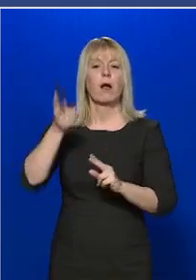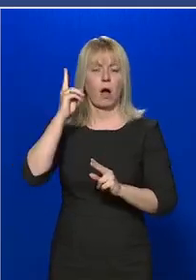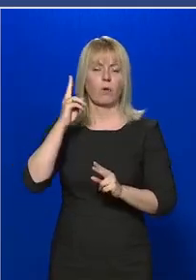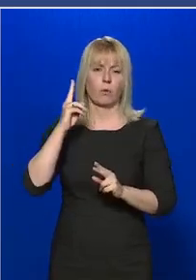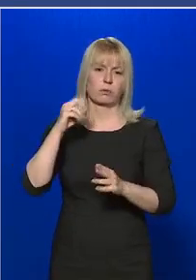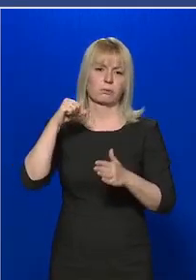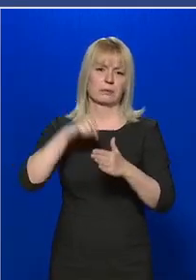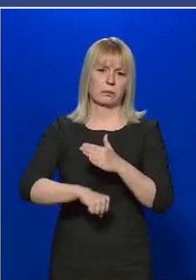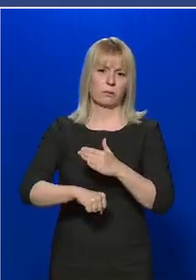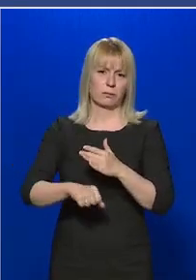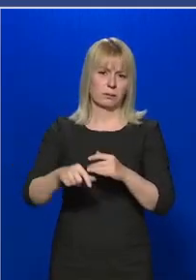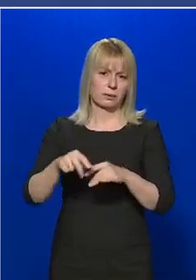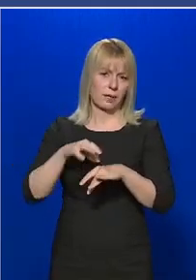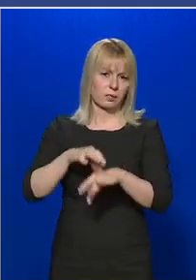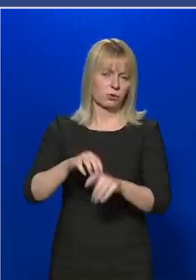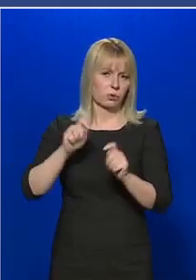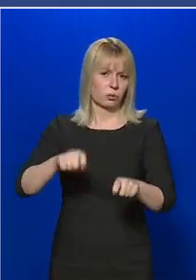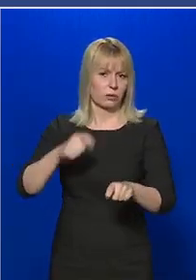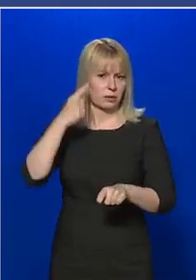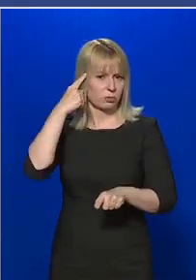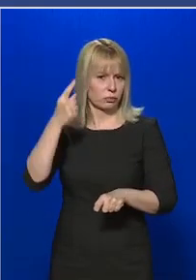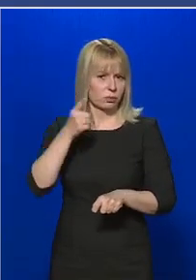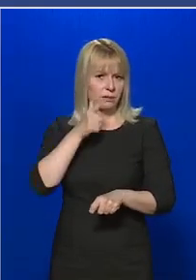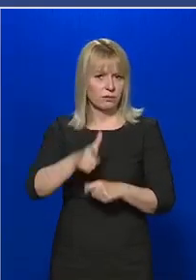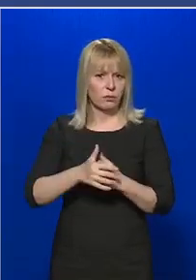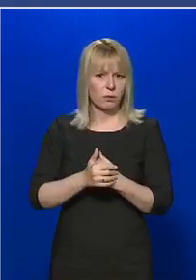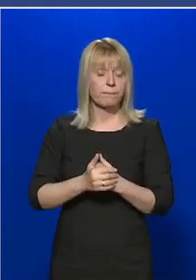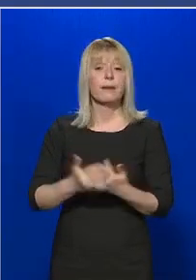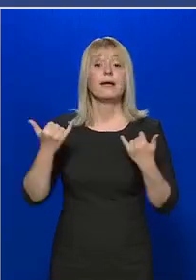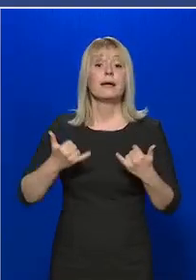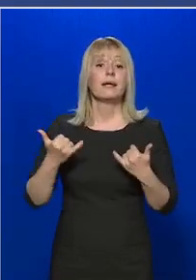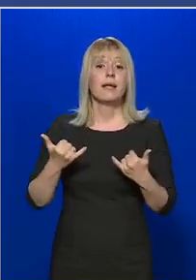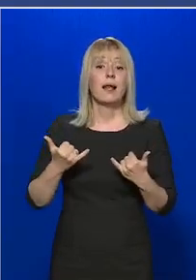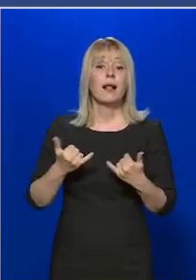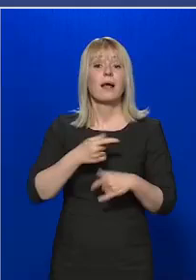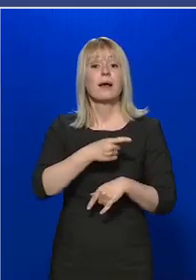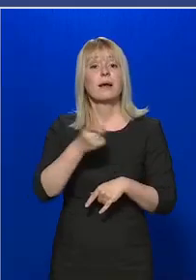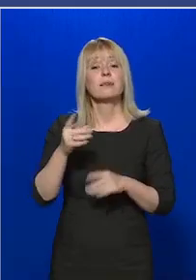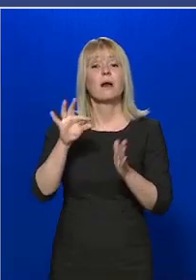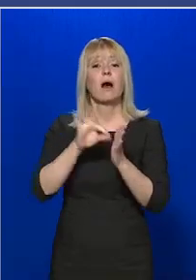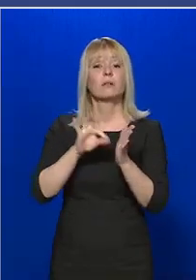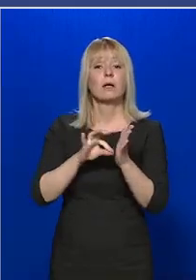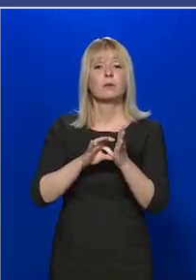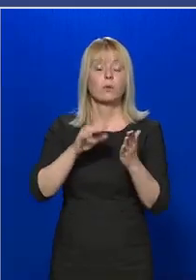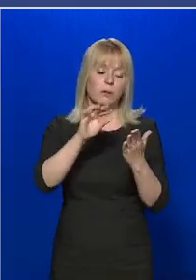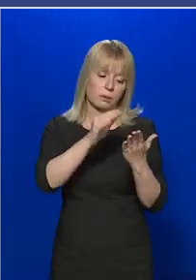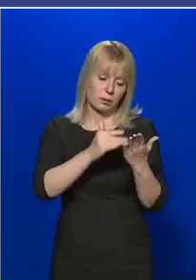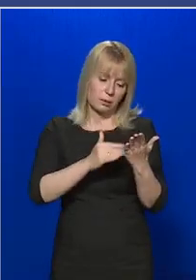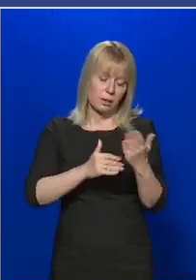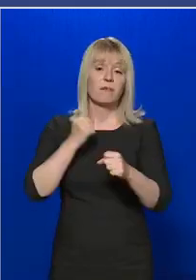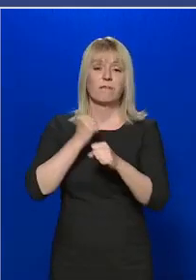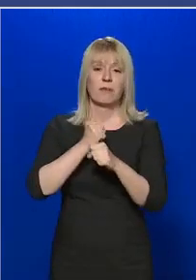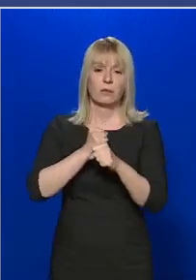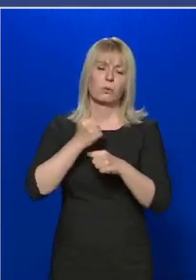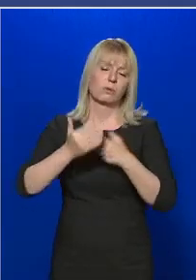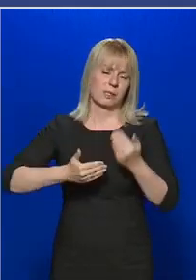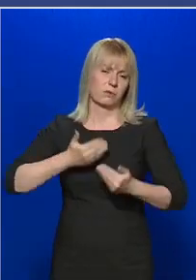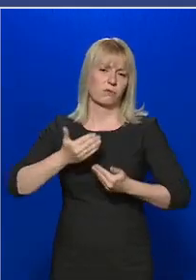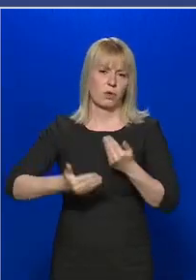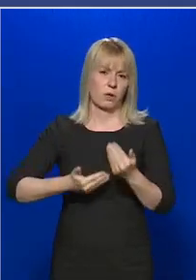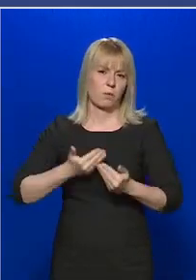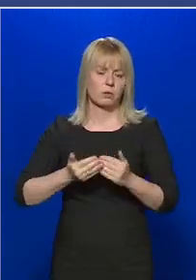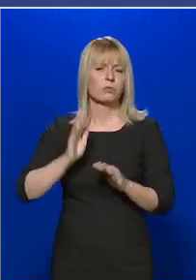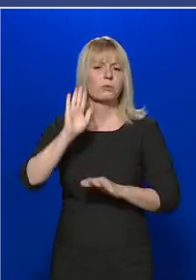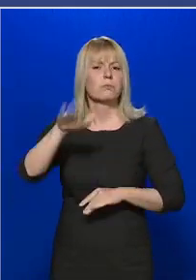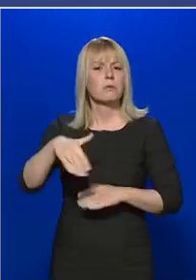szigorításával összefüggésben döntést hozzon. Jelenleg ezeknek az adatoknak a feldolgozása van folyamatban, így